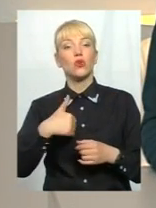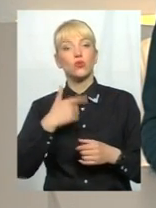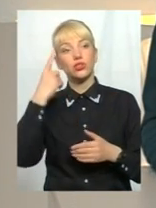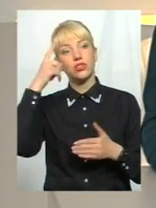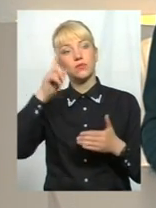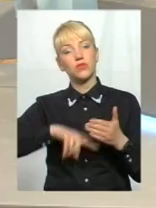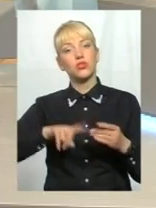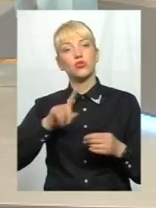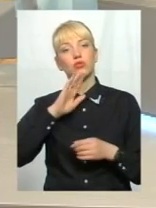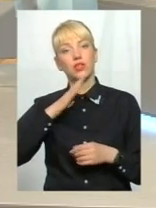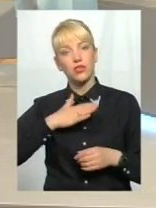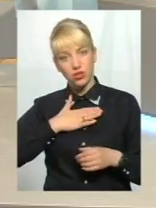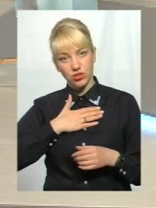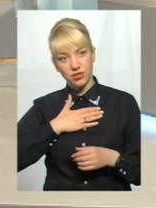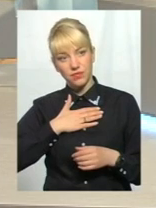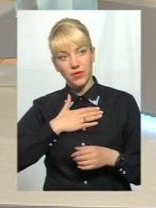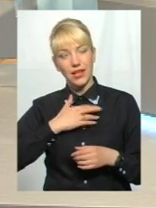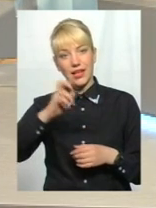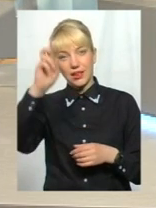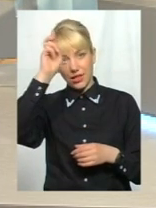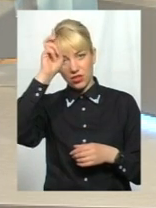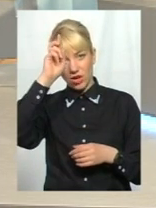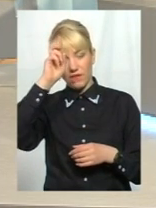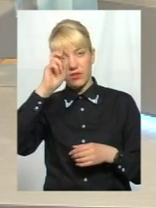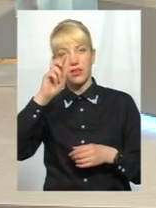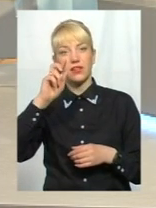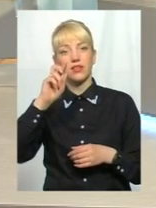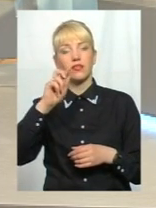наші державні мужі